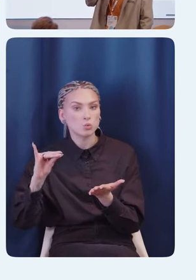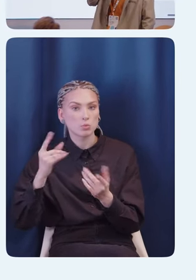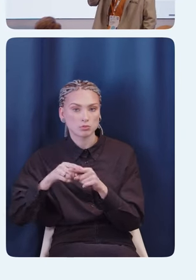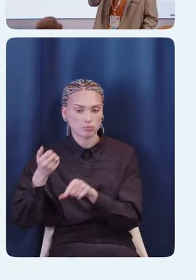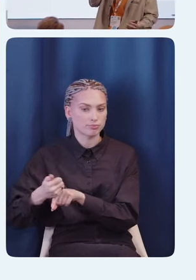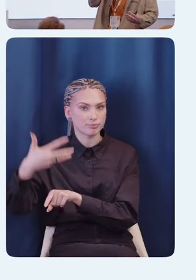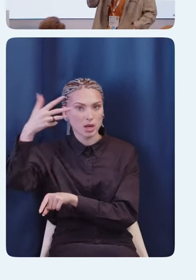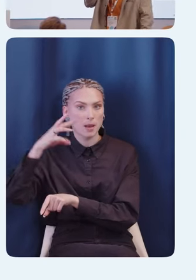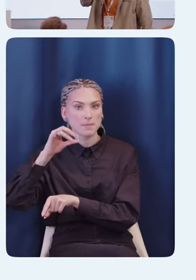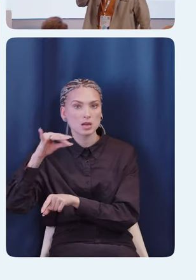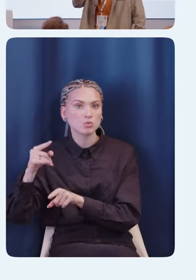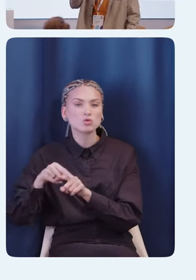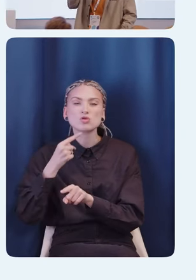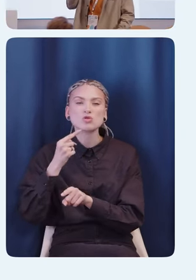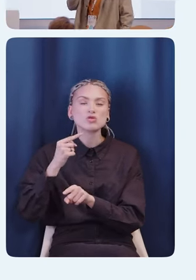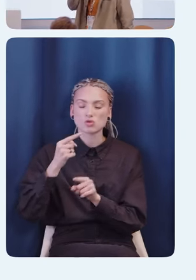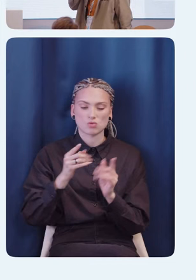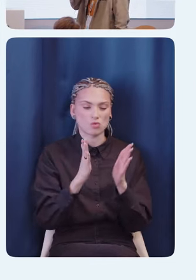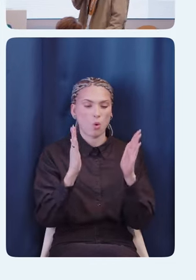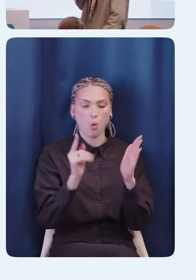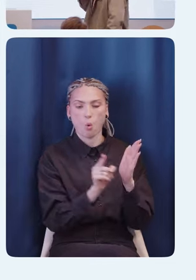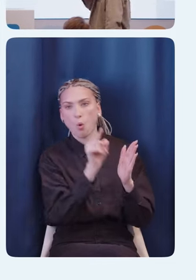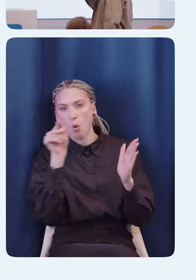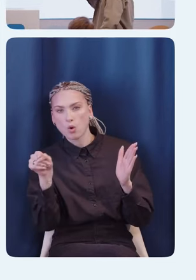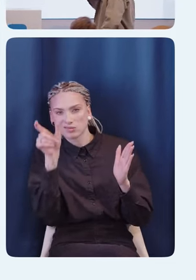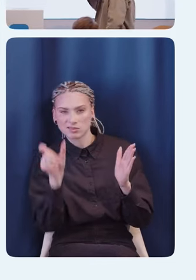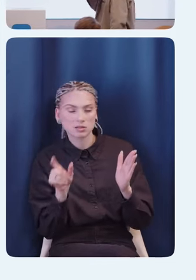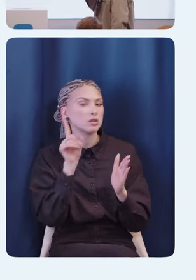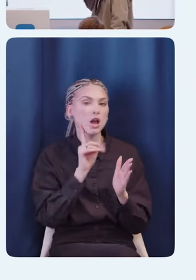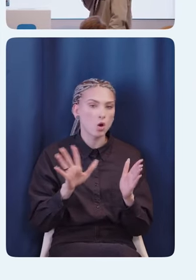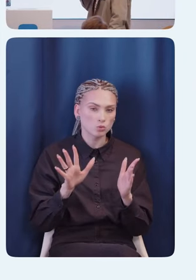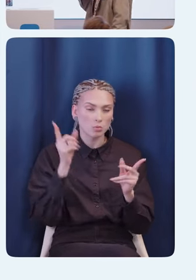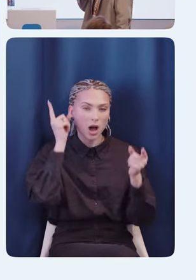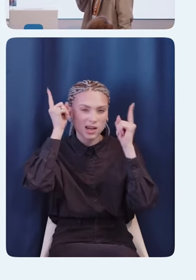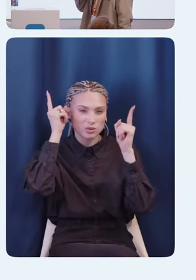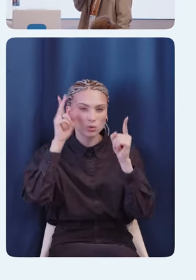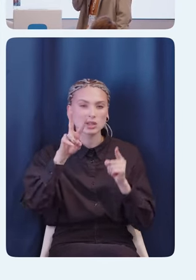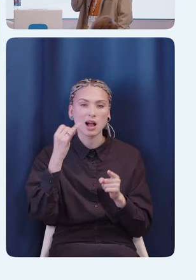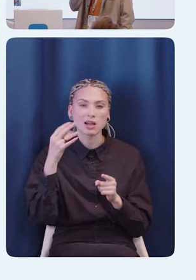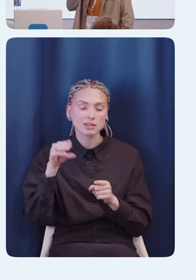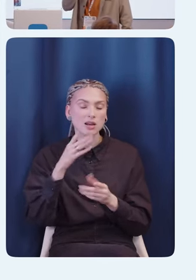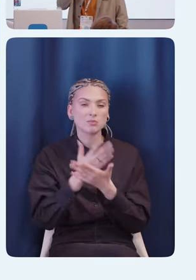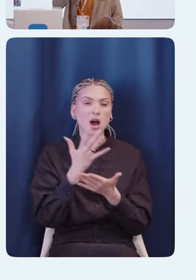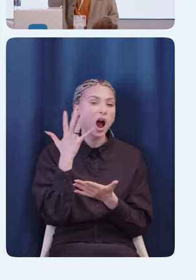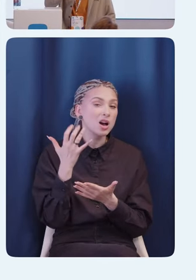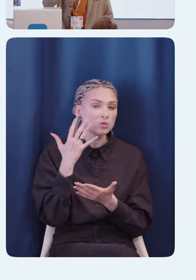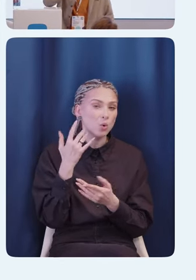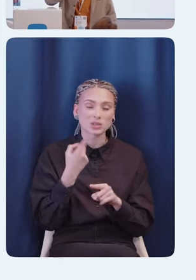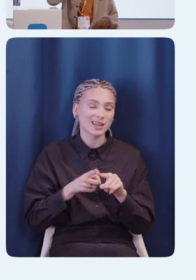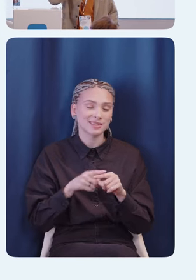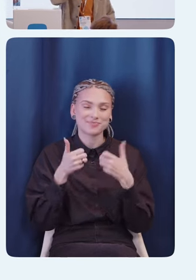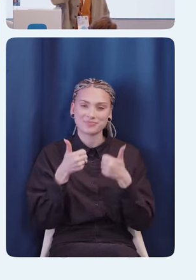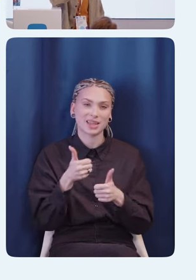появляется в виде модального окна, это очень неудобно. Как мы помним тоже из Android-доклада, что модальные окна на iOS – это не самые классные